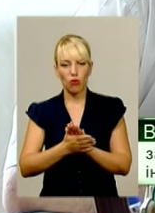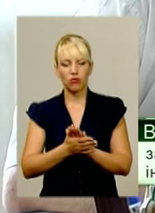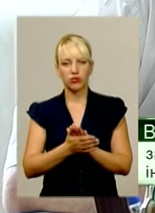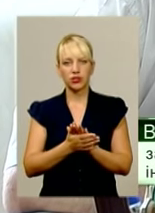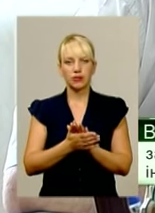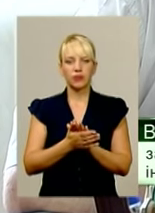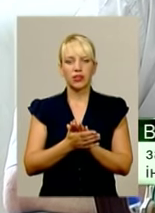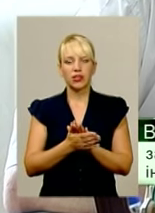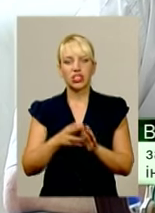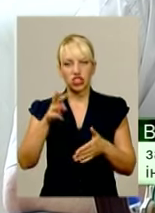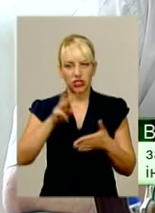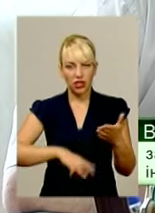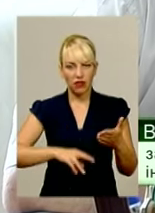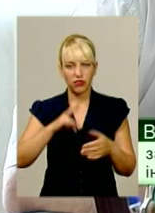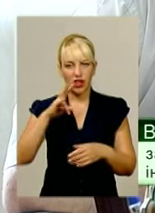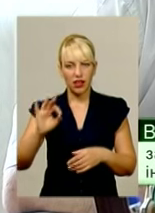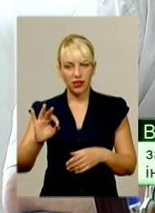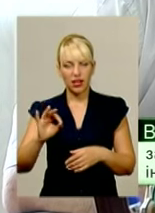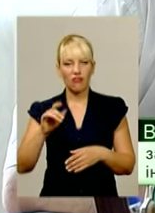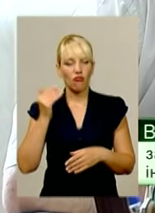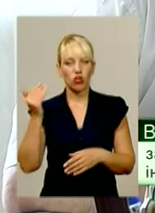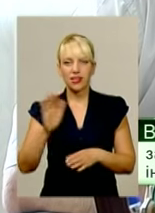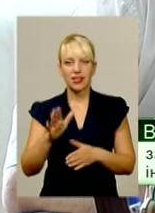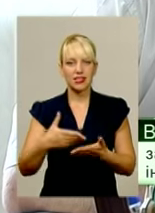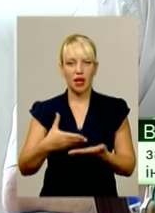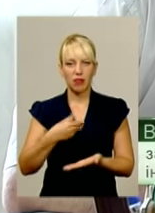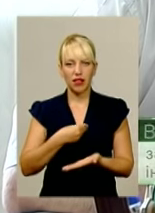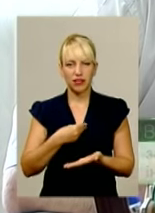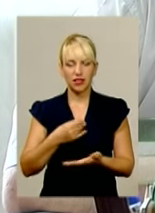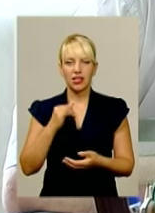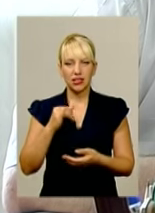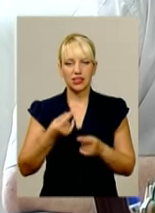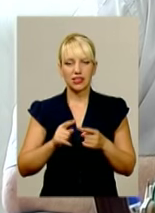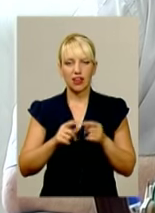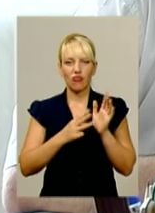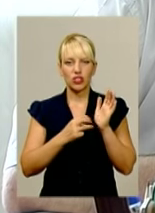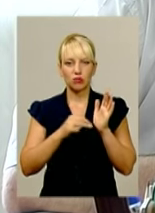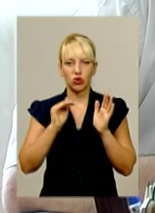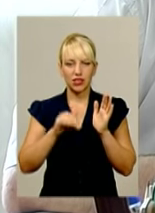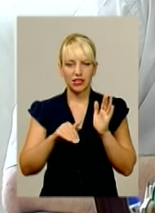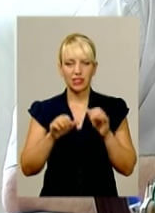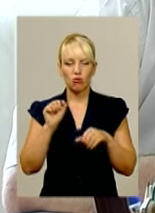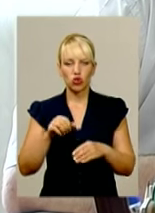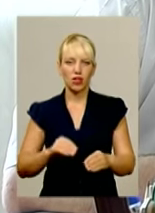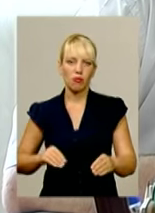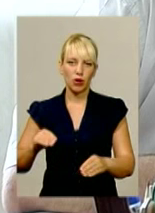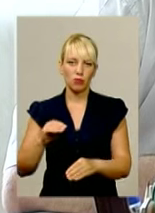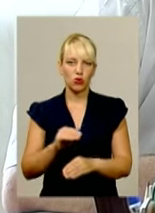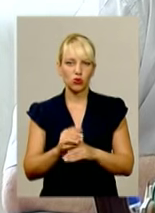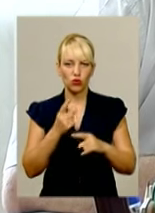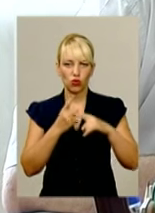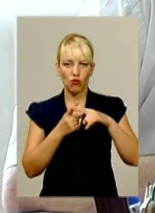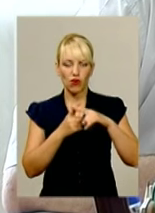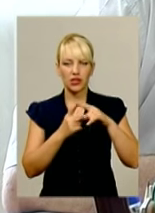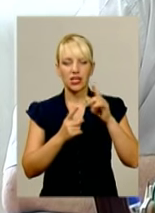автомобільних доріг, але вони не заплатили, тобто ще цих 800 тисяч можна приплюсувати 71